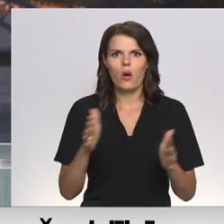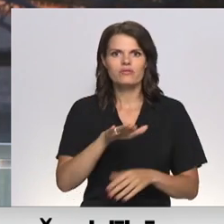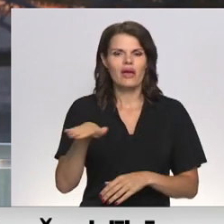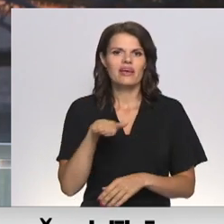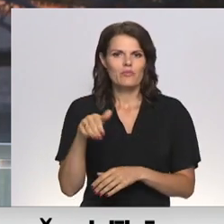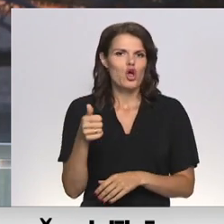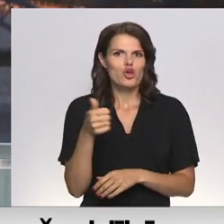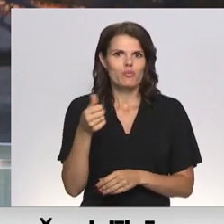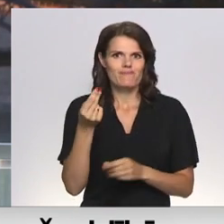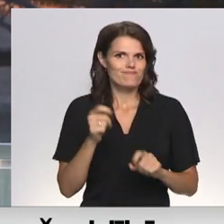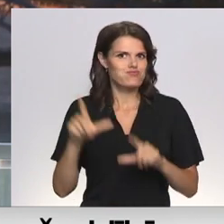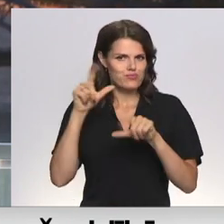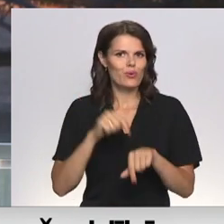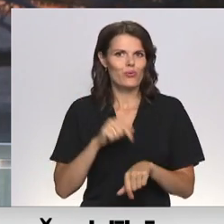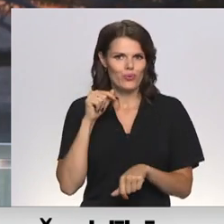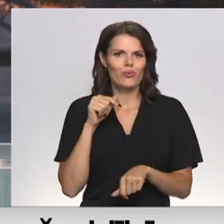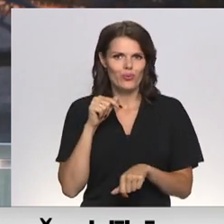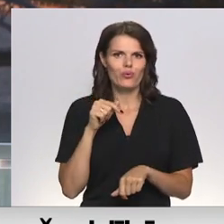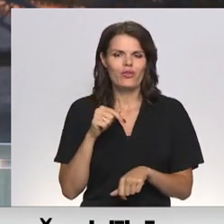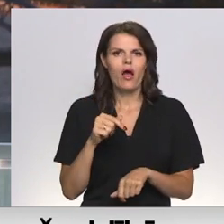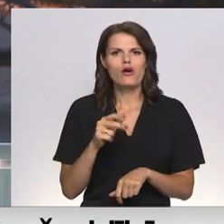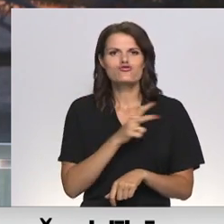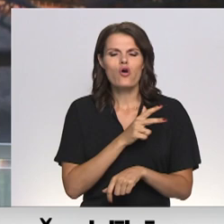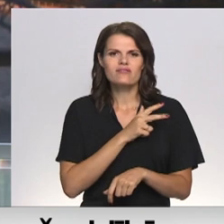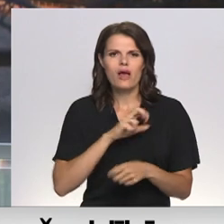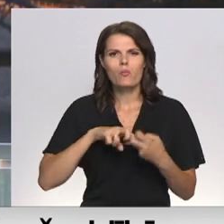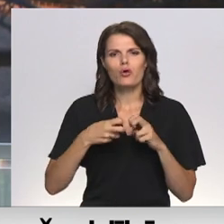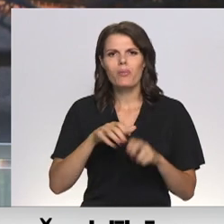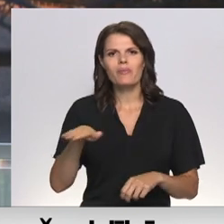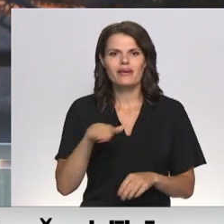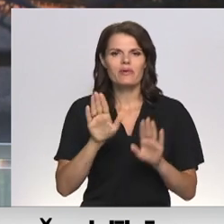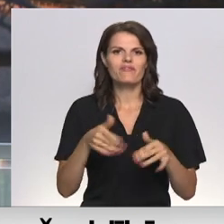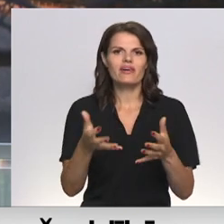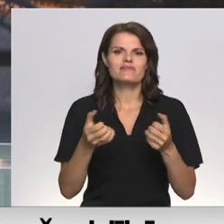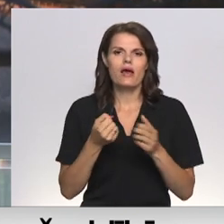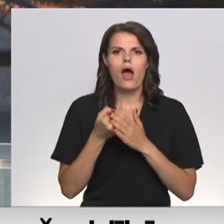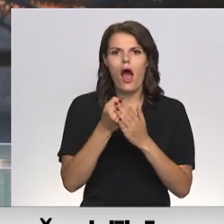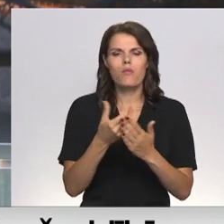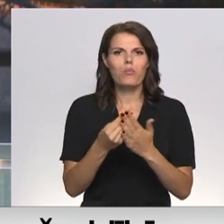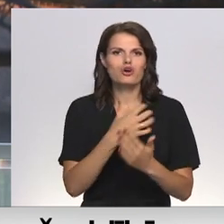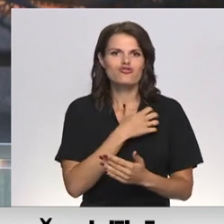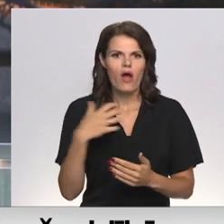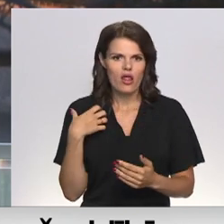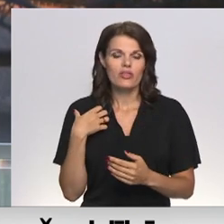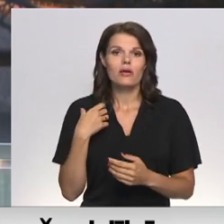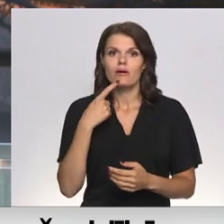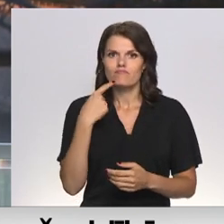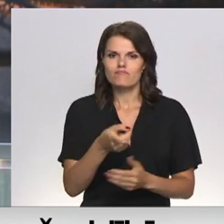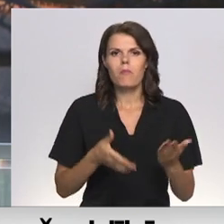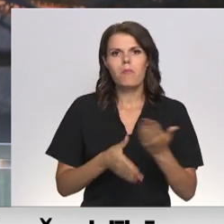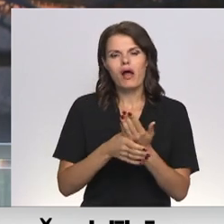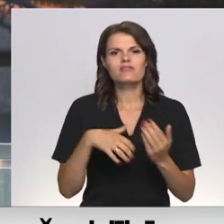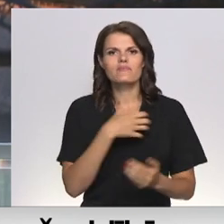īpaši straujot cenu kāpumu. Sociāli neaizsargātām ģimenēm ir iespēja saņemt atbalstu no pašvaldības. Tajās atzīst, ka palīdzībai